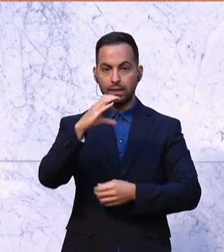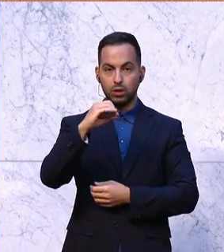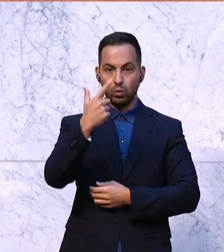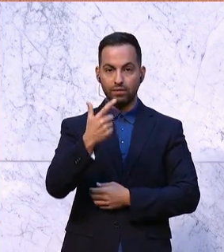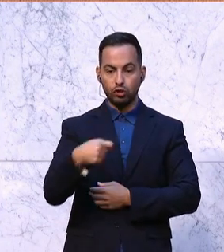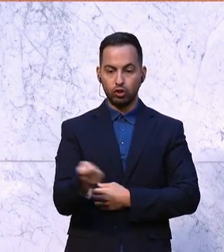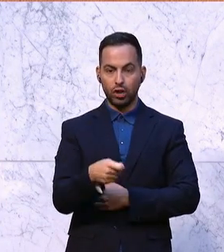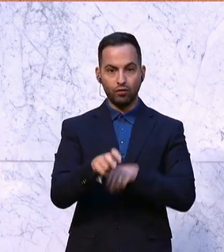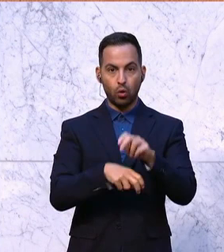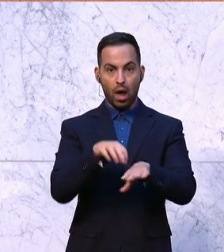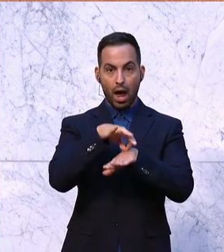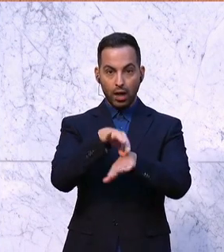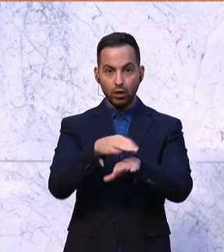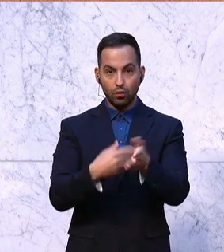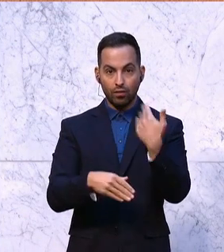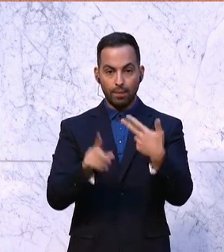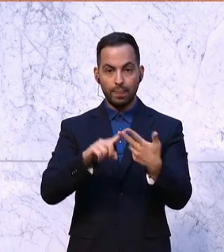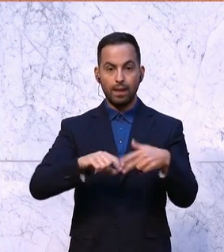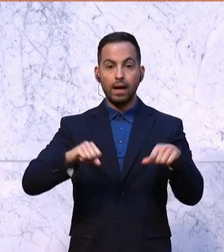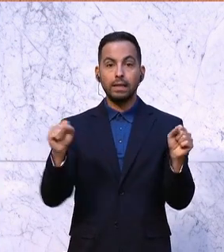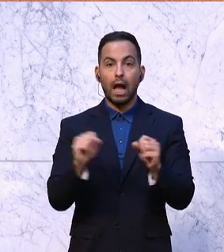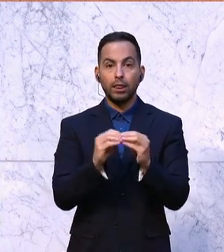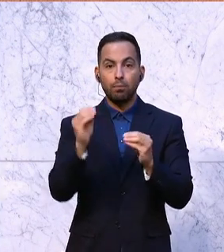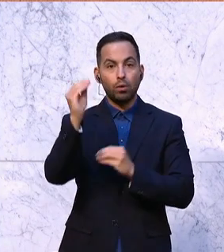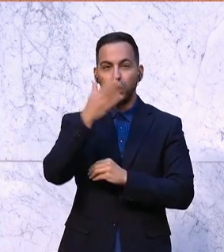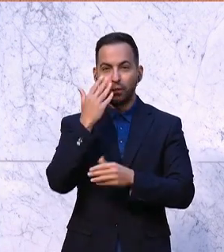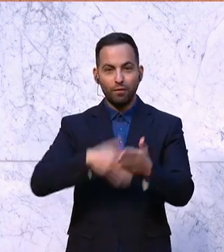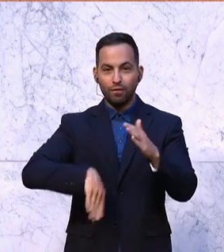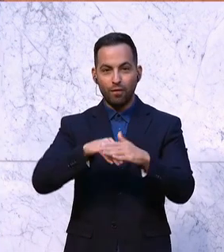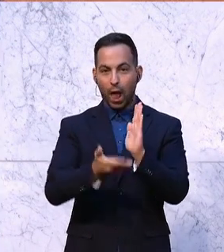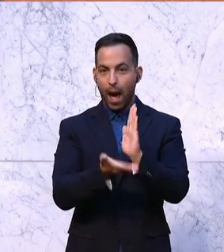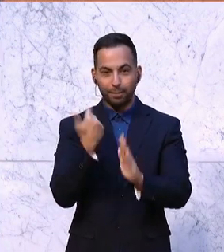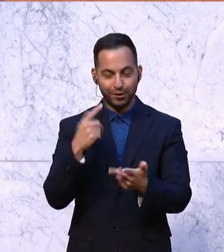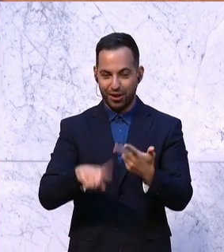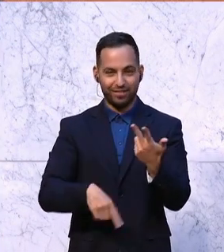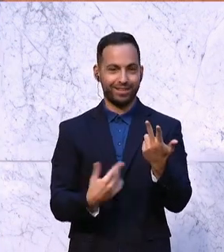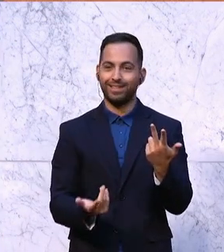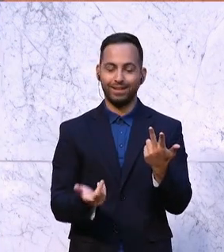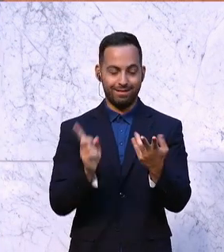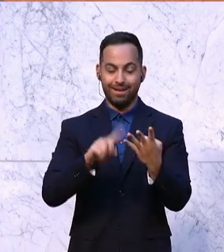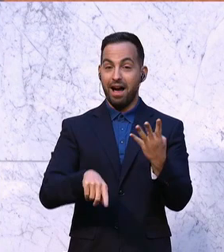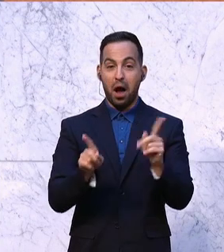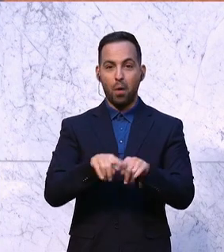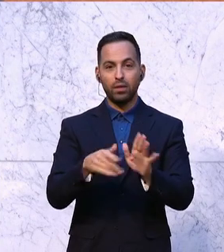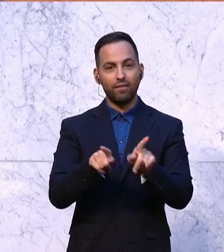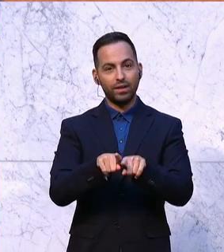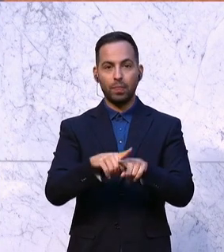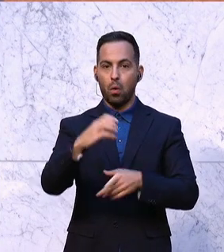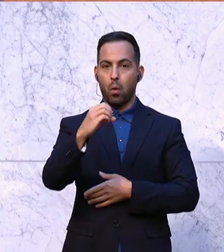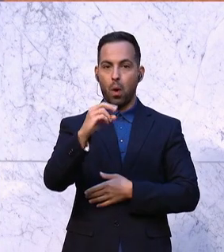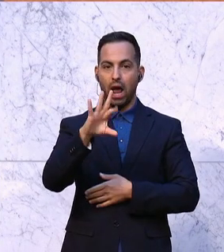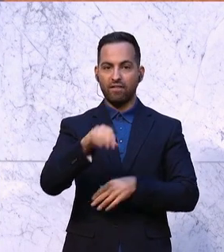eingeführt, Sie haben die kalte Progression nicht zur Gänze abgeschafft und Sie führen eine ORF